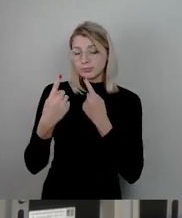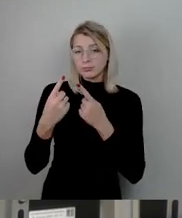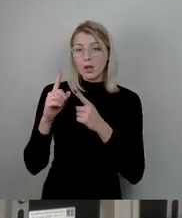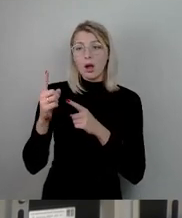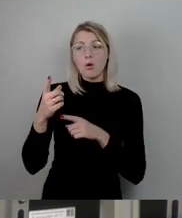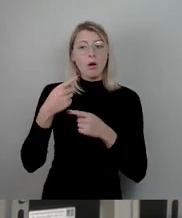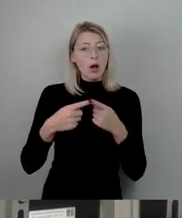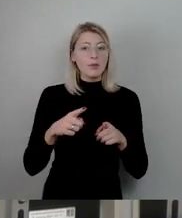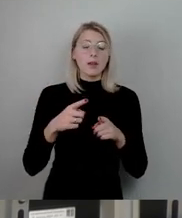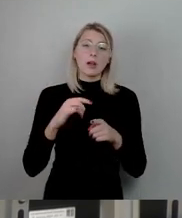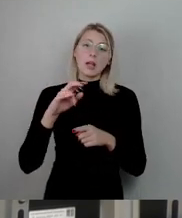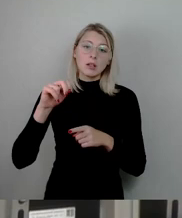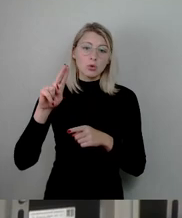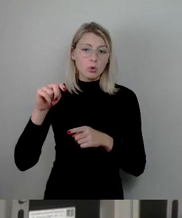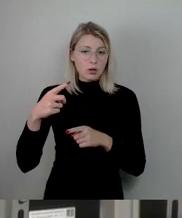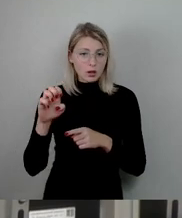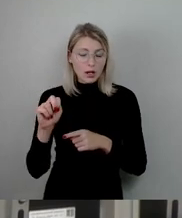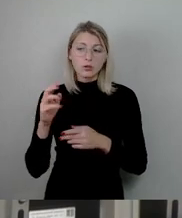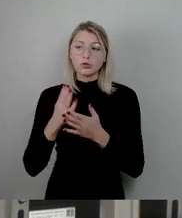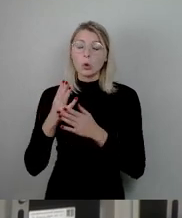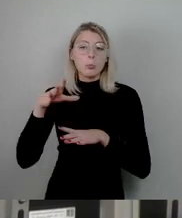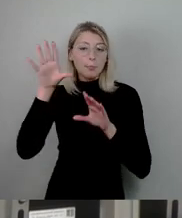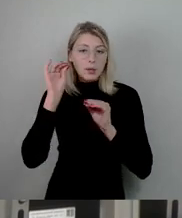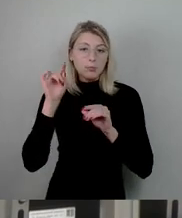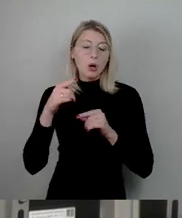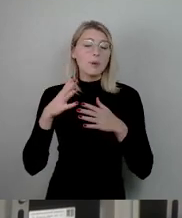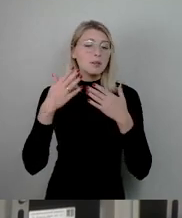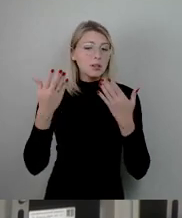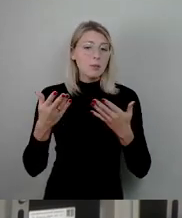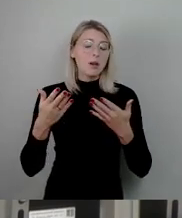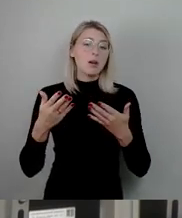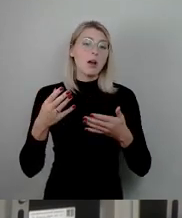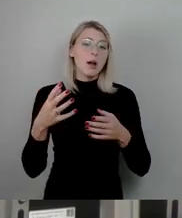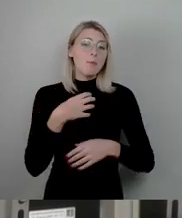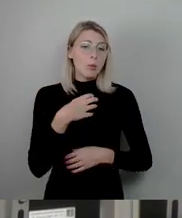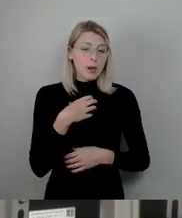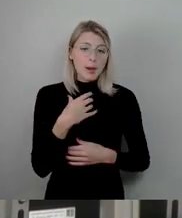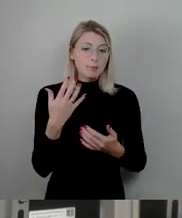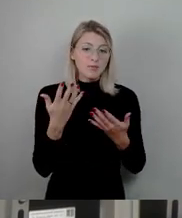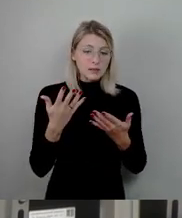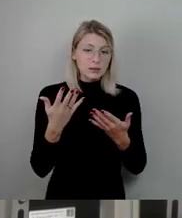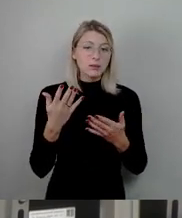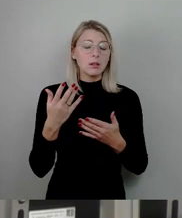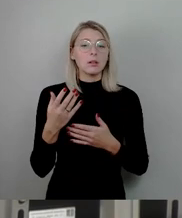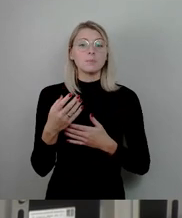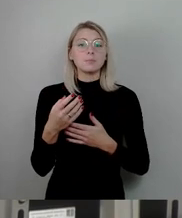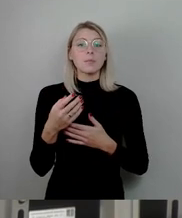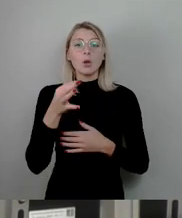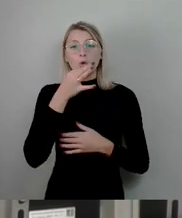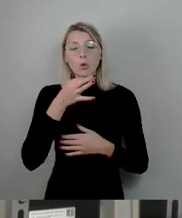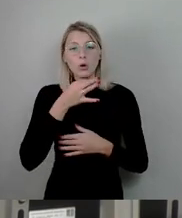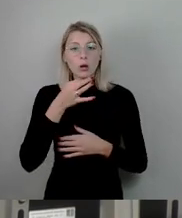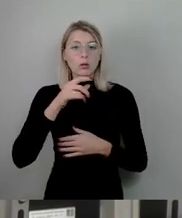Innungen mitbekommen, dass es ein großes Problem gibt, nämlich die Unterbringung von jungen Auszubildenden hier in unserer Stadt.